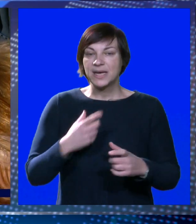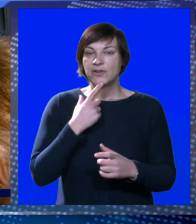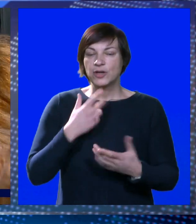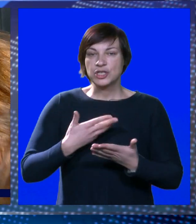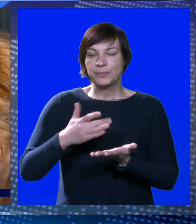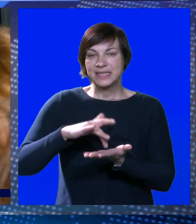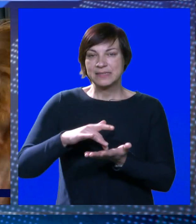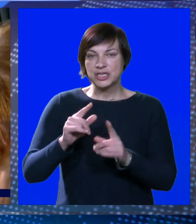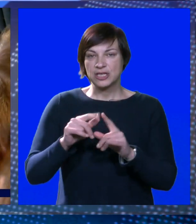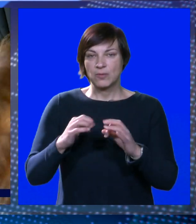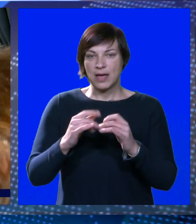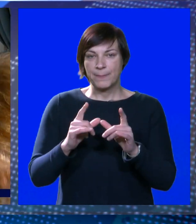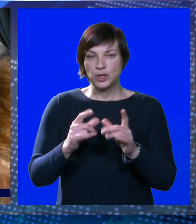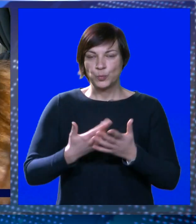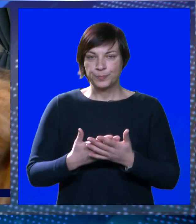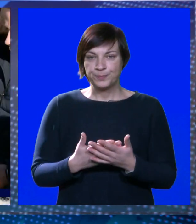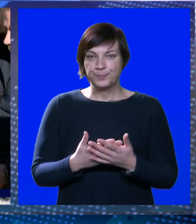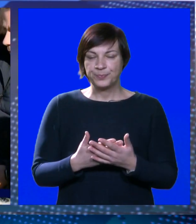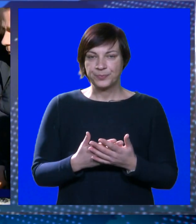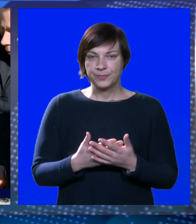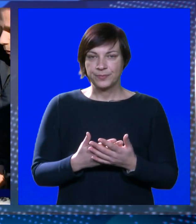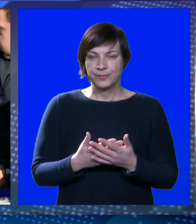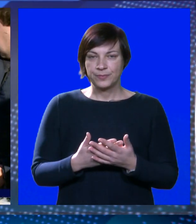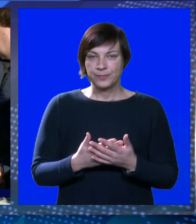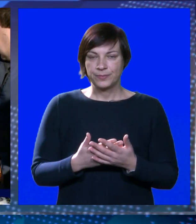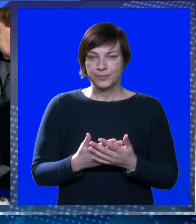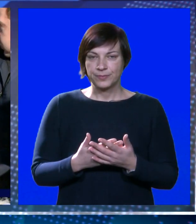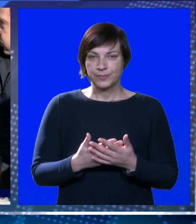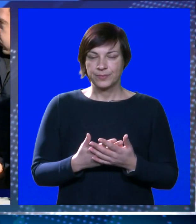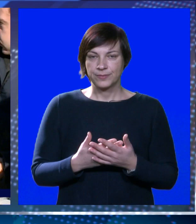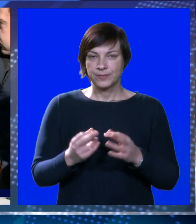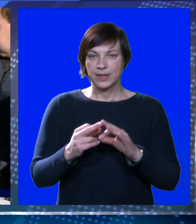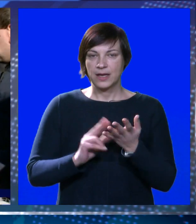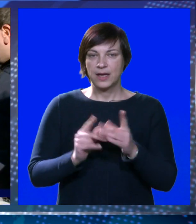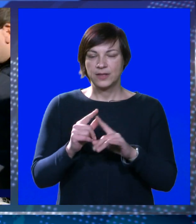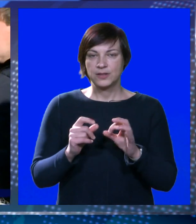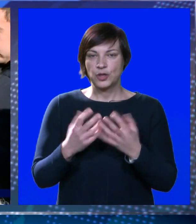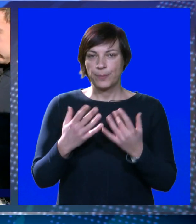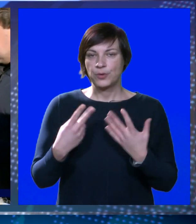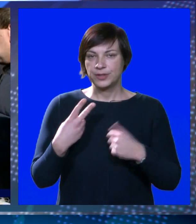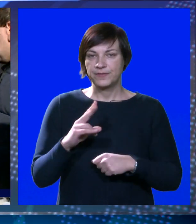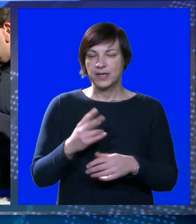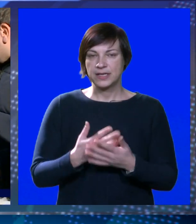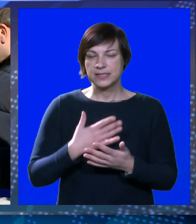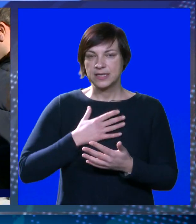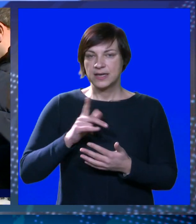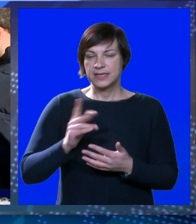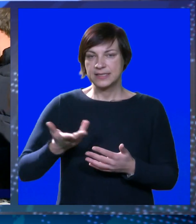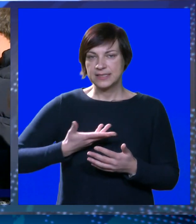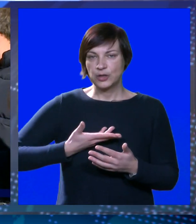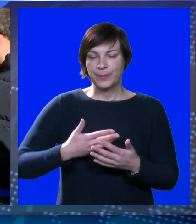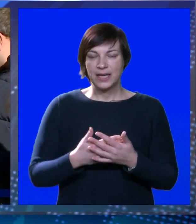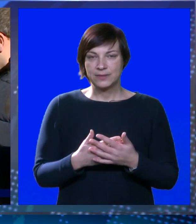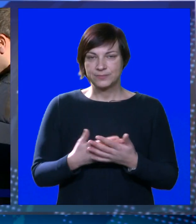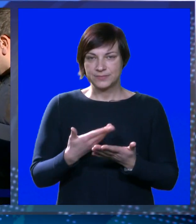koji će biti smješteni u lapad. Drago, Andro Marinović broj 12. Ja nijesam dobila. Stol